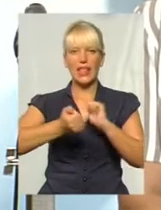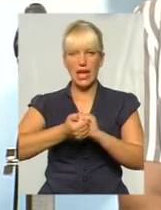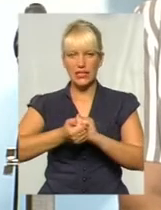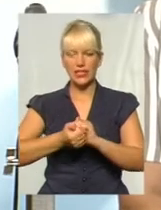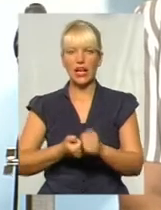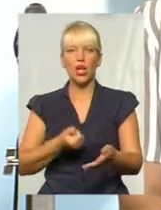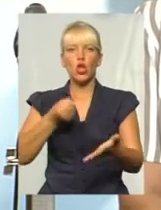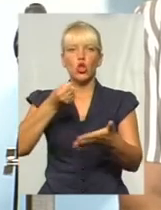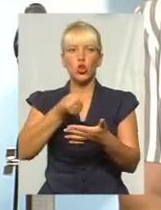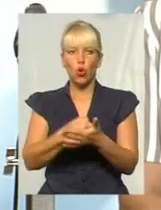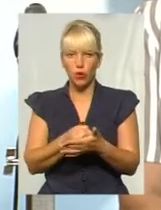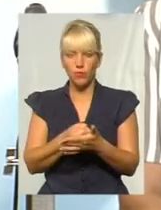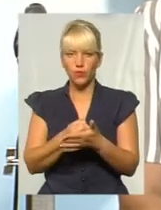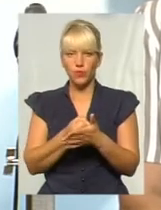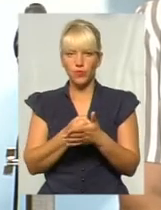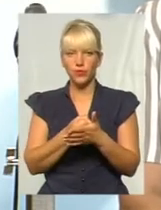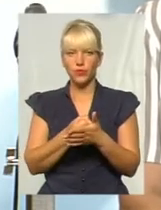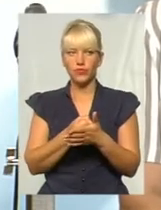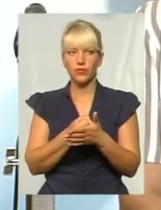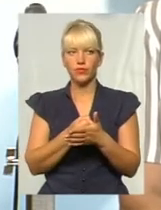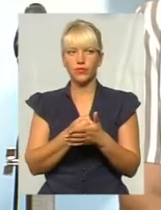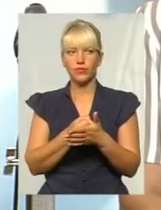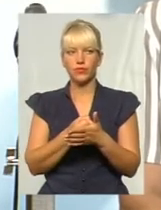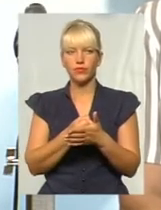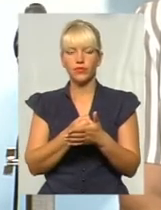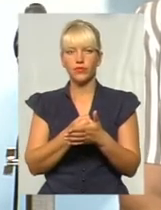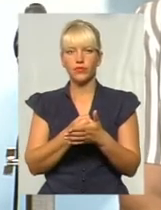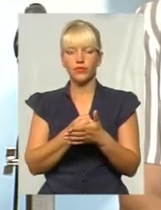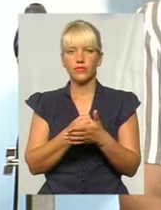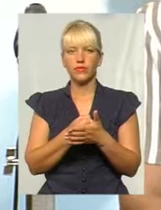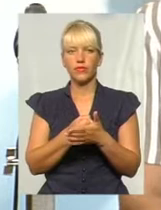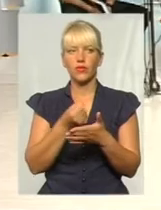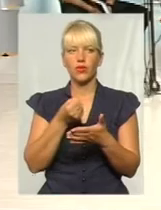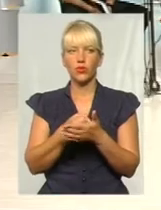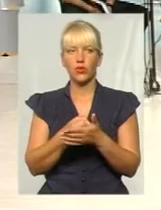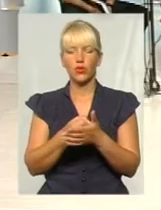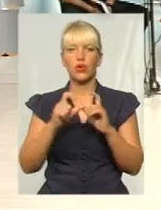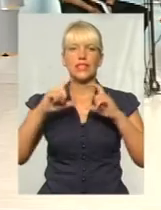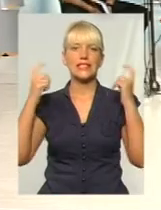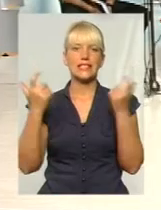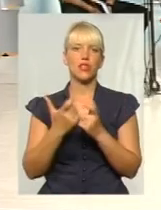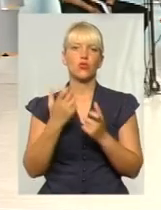стадіону Спартак.